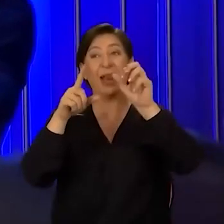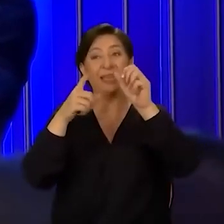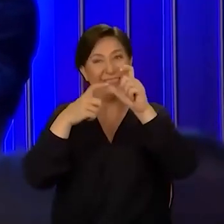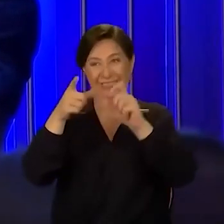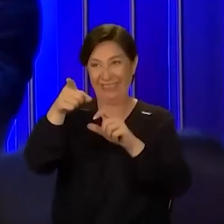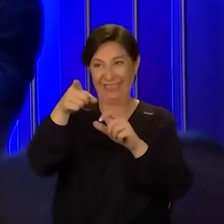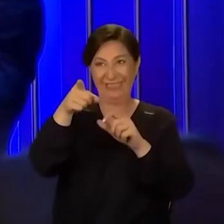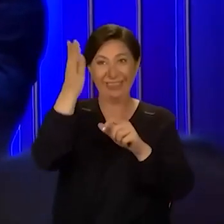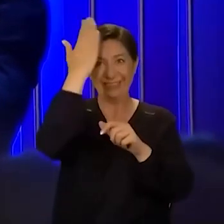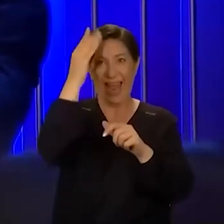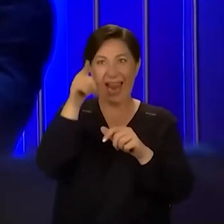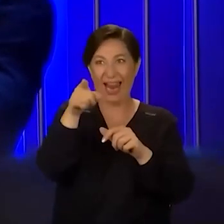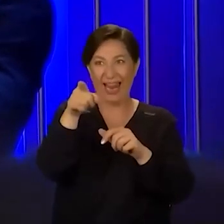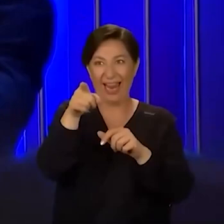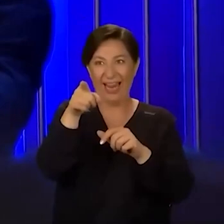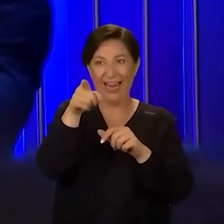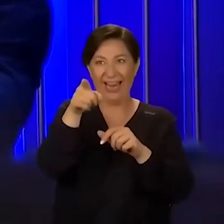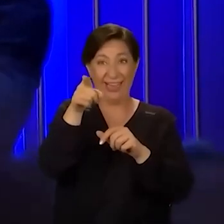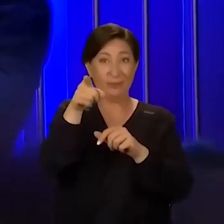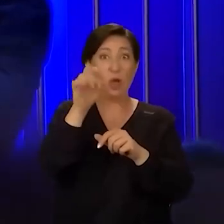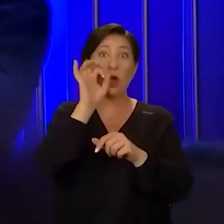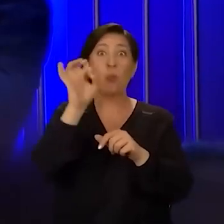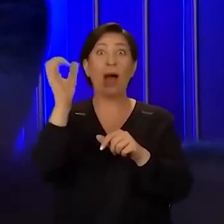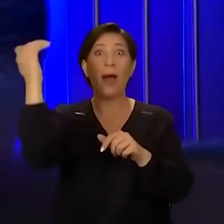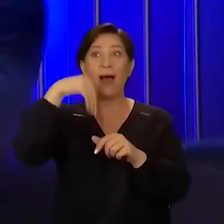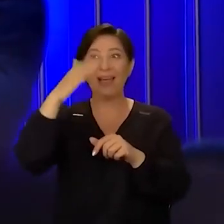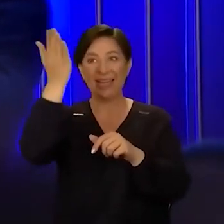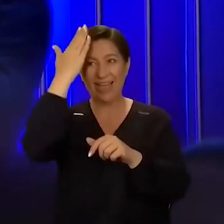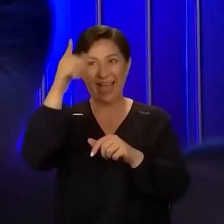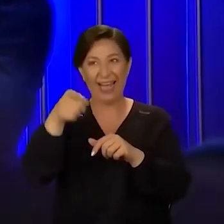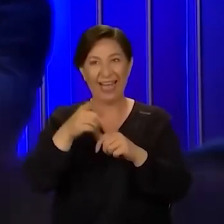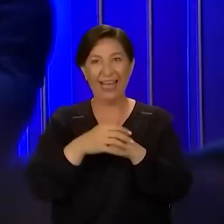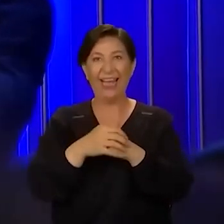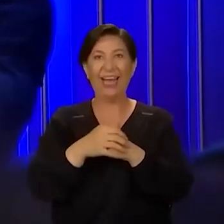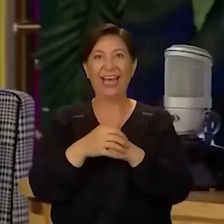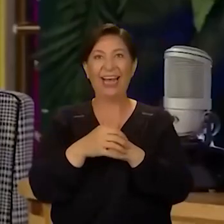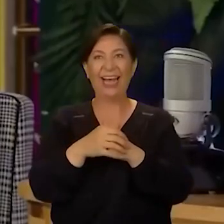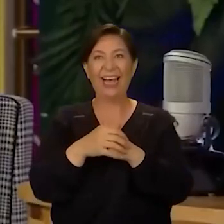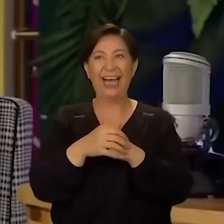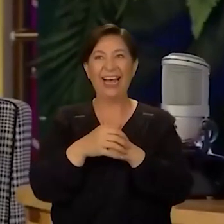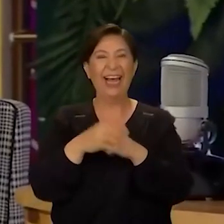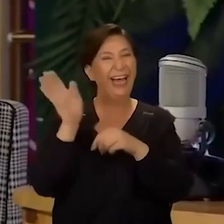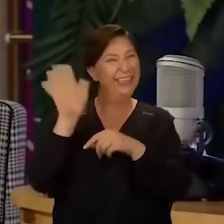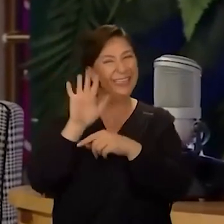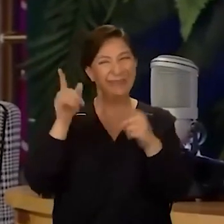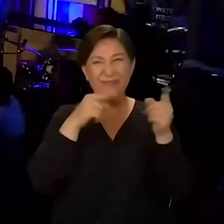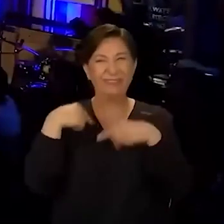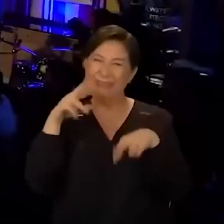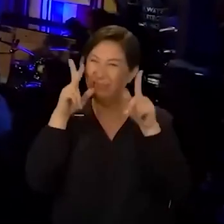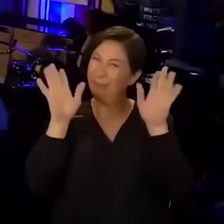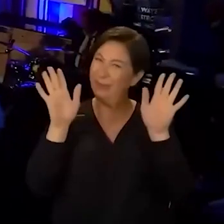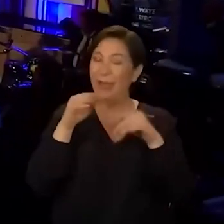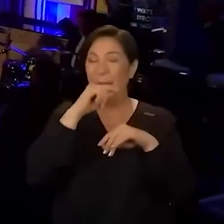Gonzales değil. Kim o? Kübalı Gonzales? Evet, bak orada Kel ve… Nice demet you. Yok, bak Kübalı Gonzales tanımıyorum.